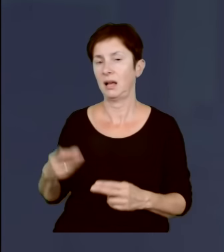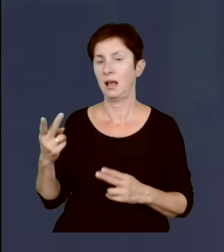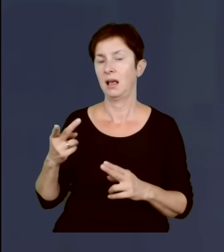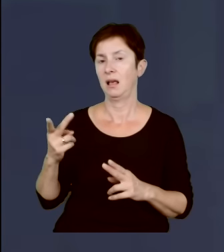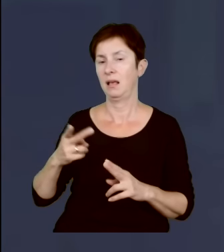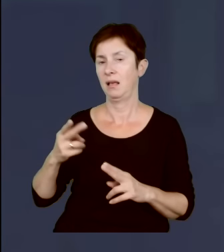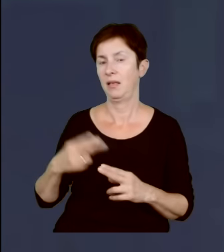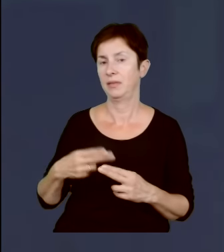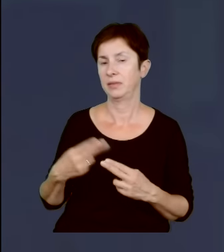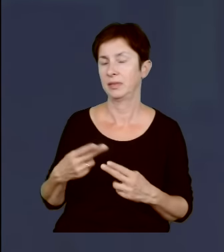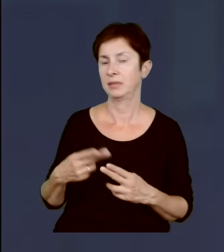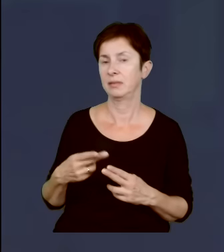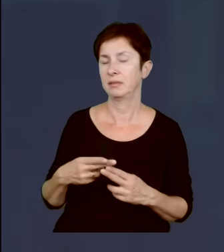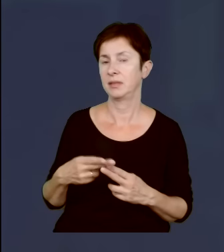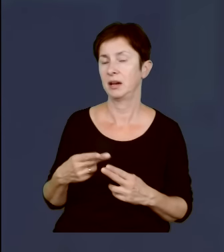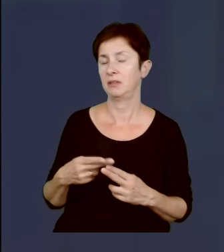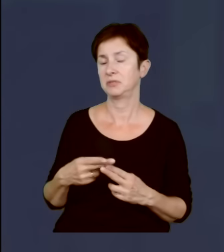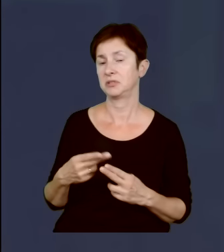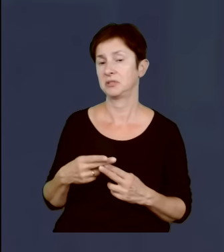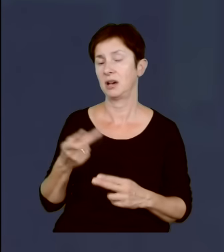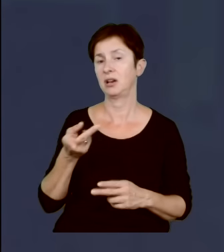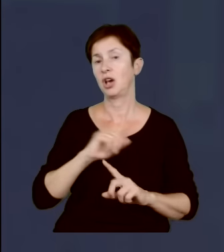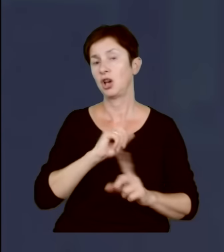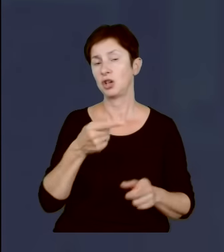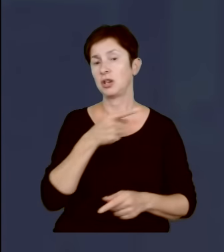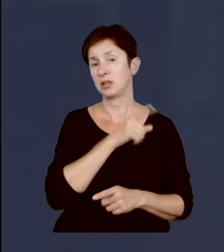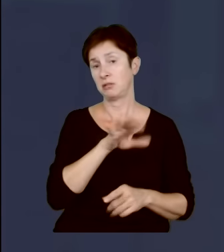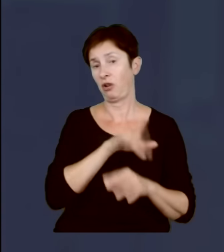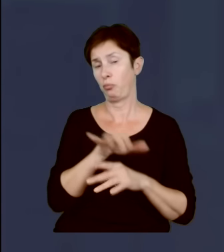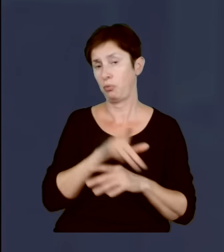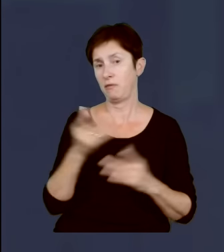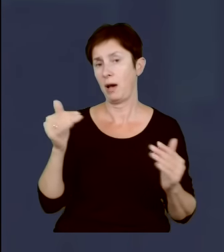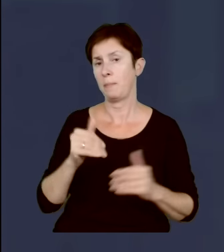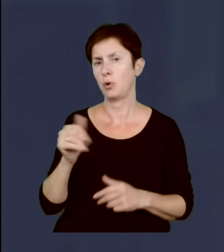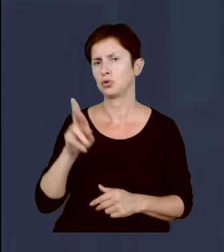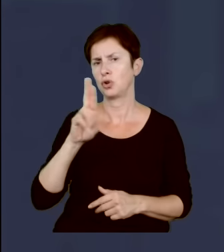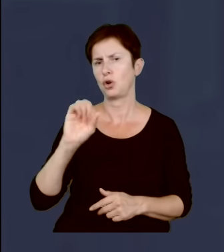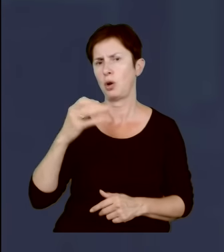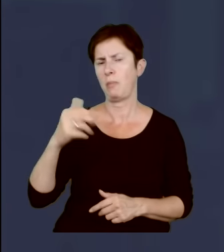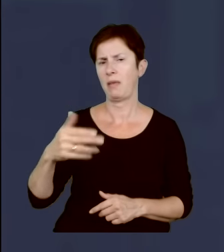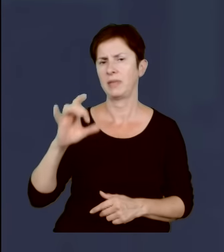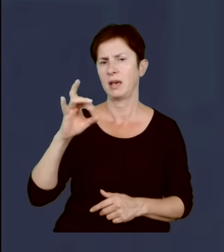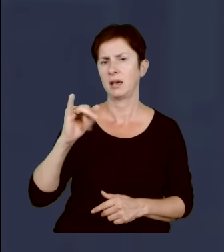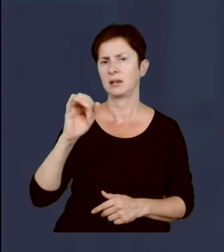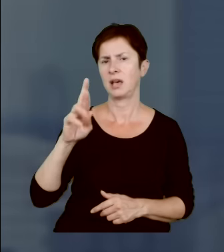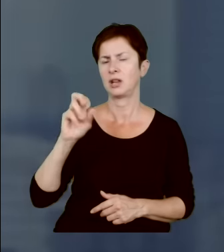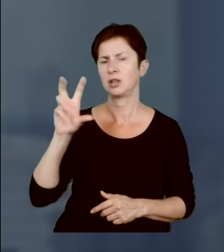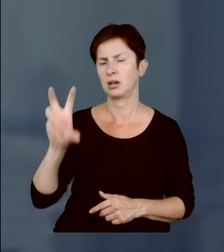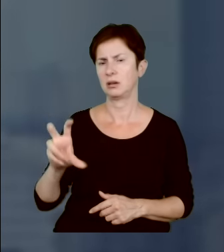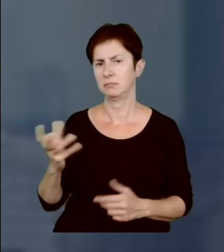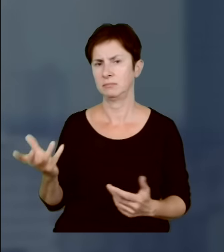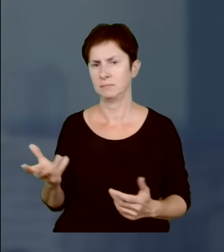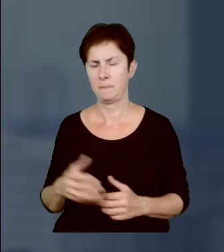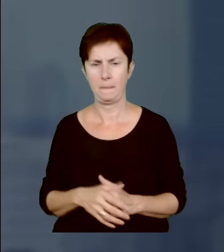profesora Adama Bodnara, z drugiej strony może Roman Giertych. To się stało, tak, no bo z wielkim przekonaniem